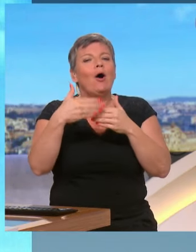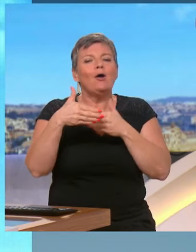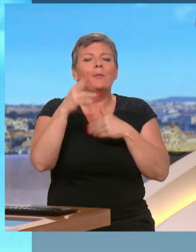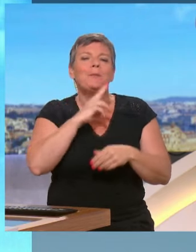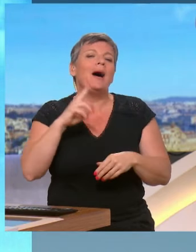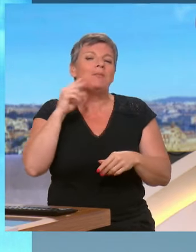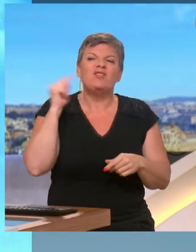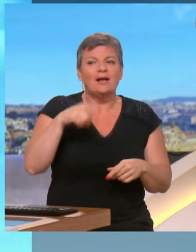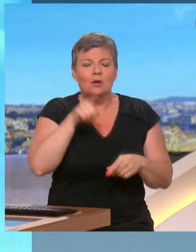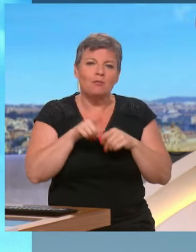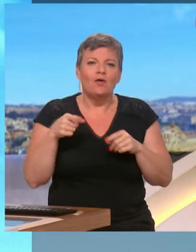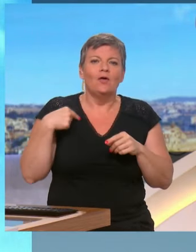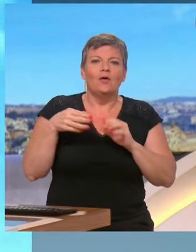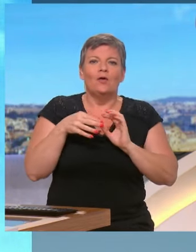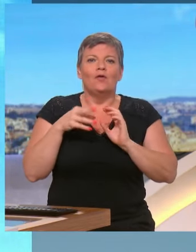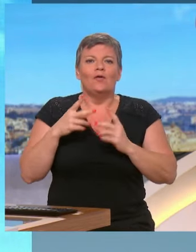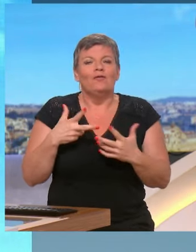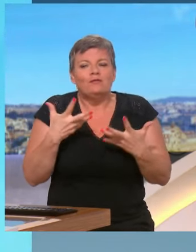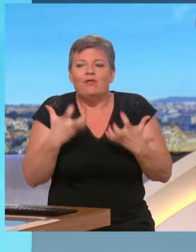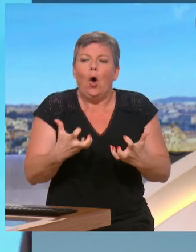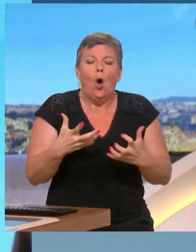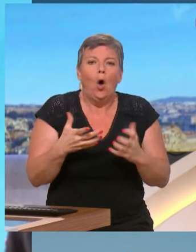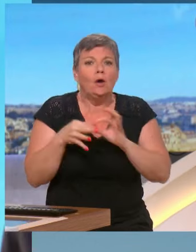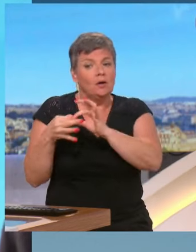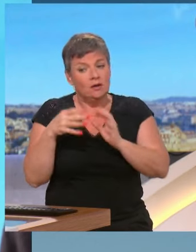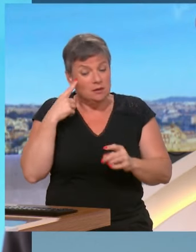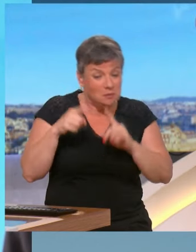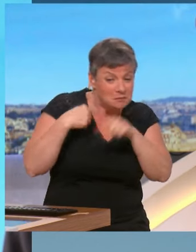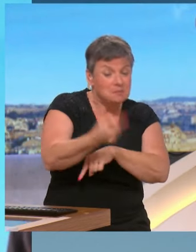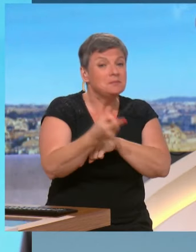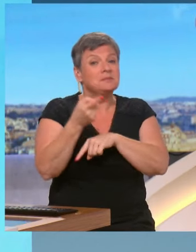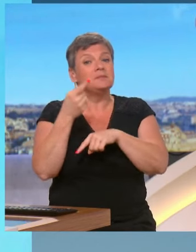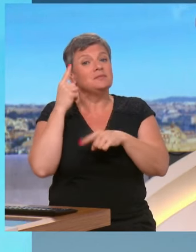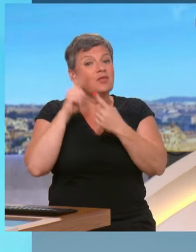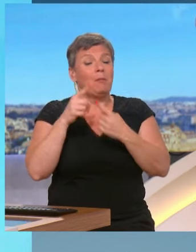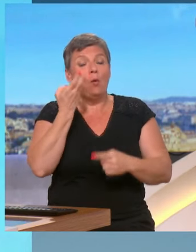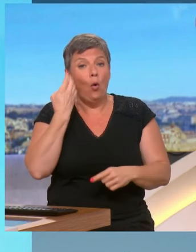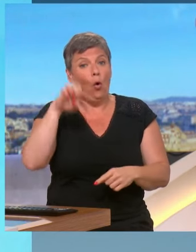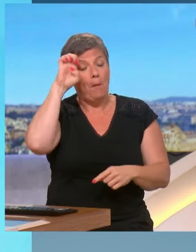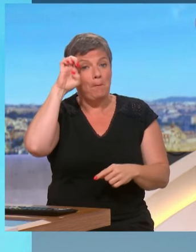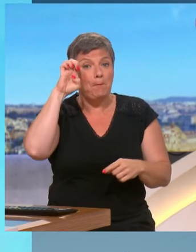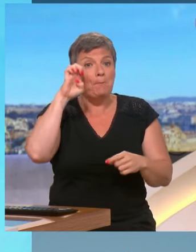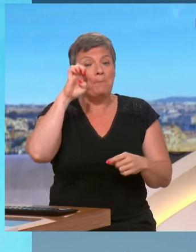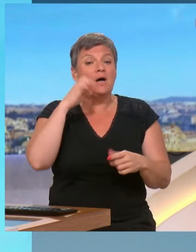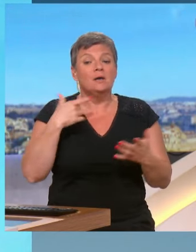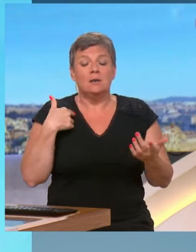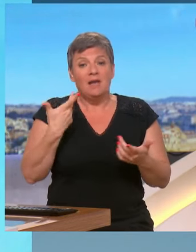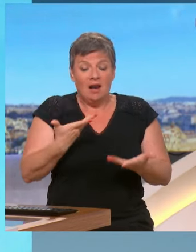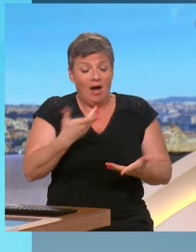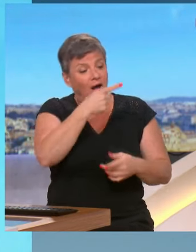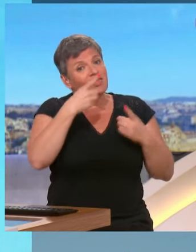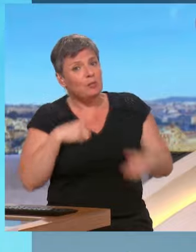'imaginer que vous pourriez encore partir unis à la bataille européenne. C'est pourtant votre souhait. Vous êtes députée européenne pour l'instant. Chacun part sous